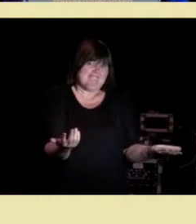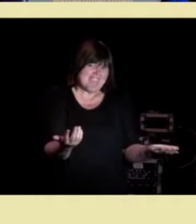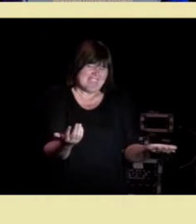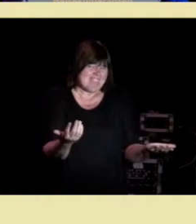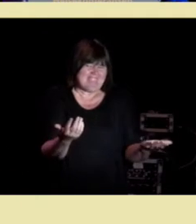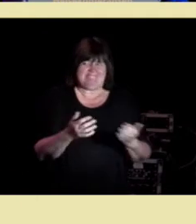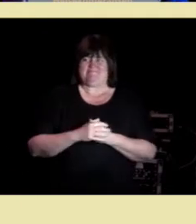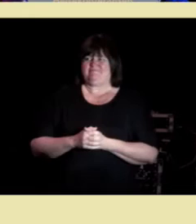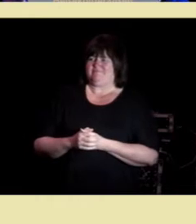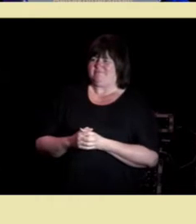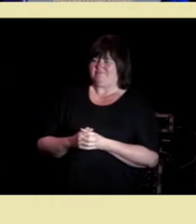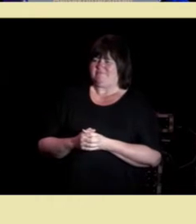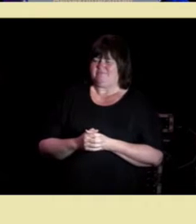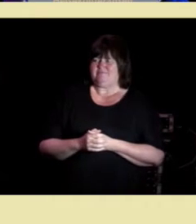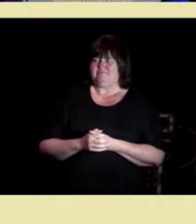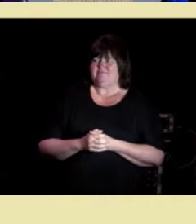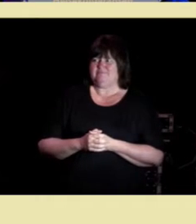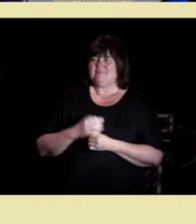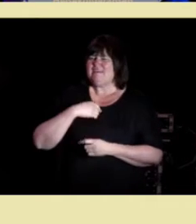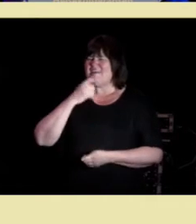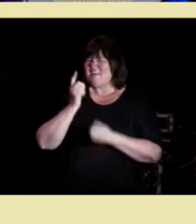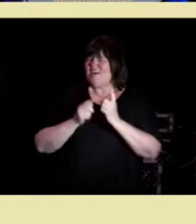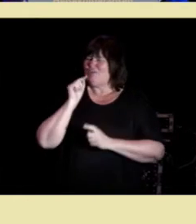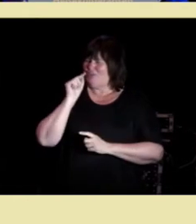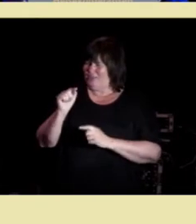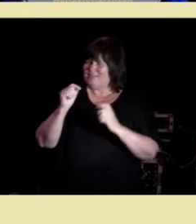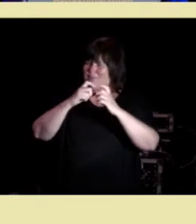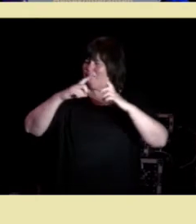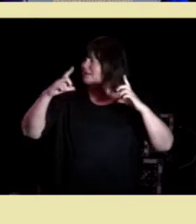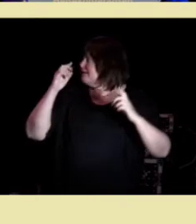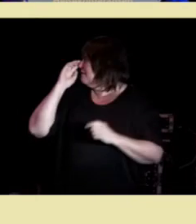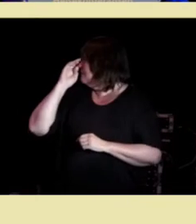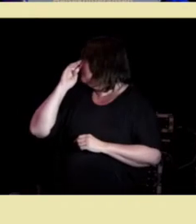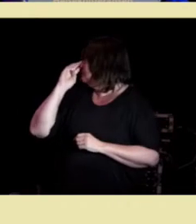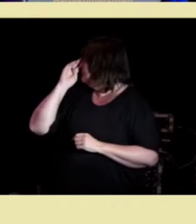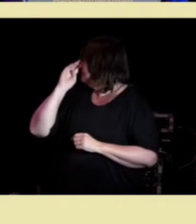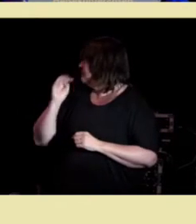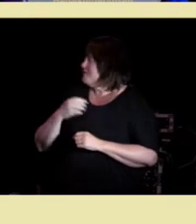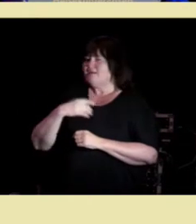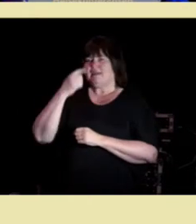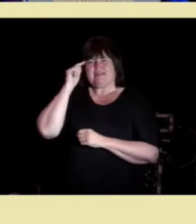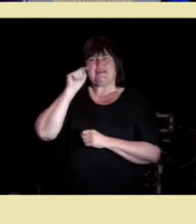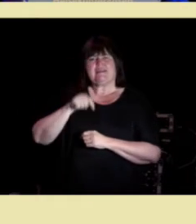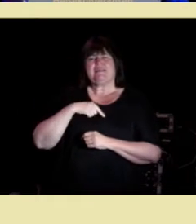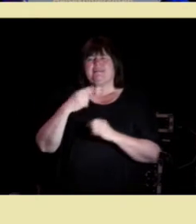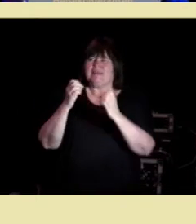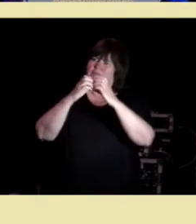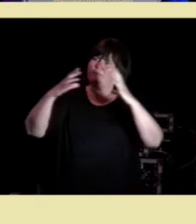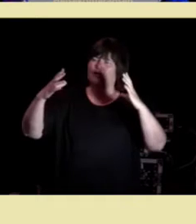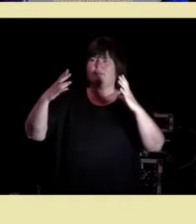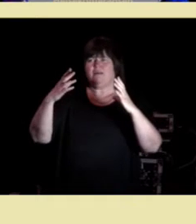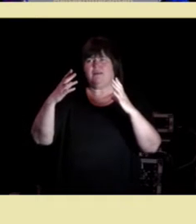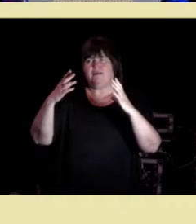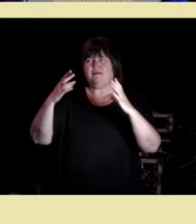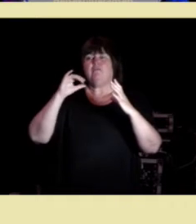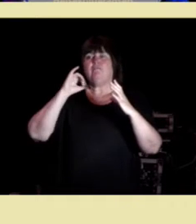jeg har valgt dette bildet jeg tenker at det kan være et bilde på hvordan fremtiden ser ut for en pasient noen ganger